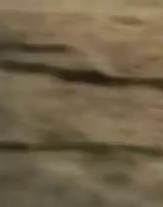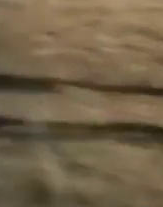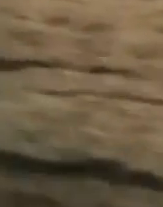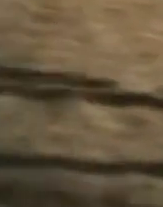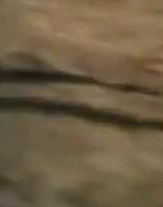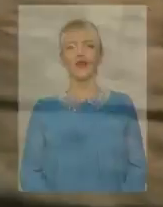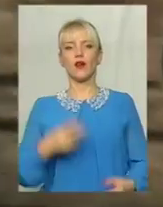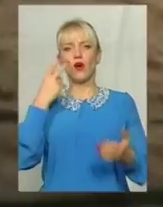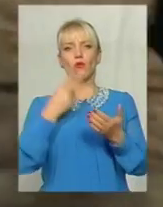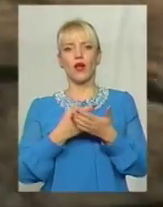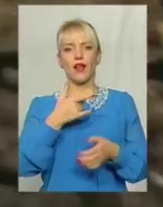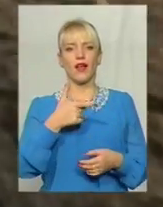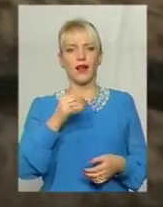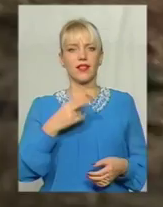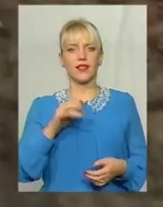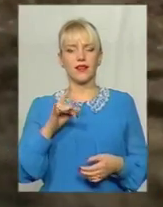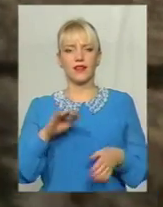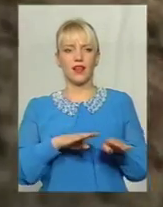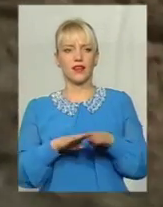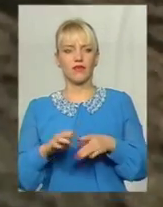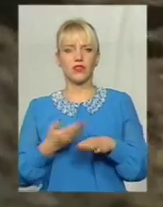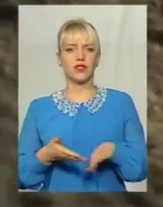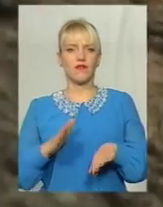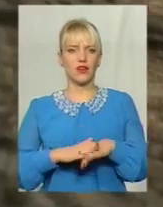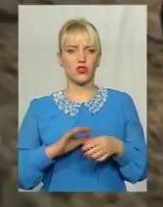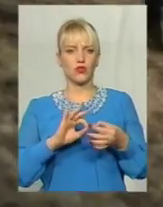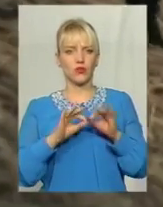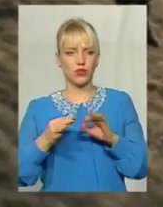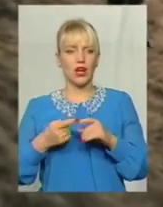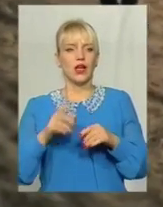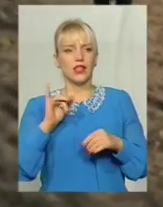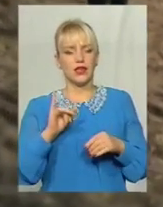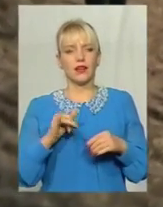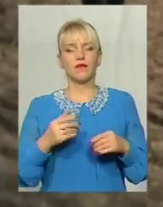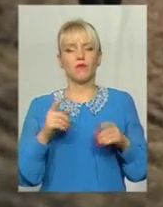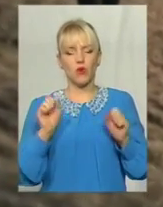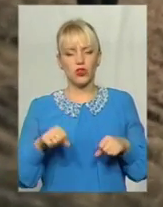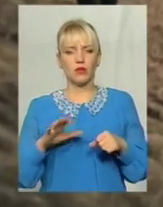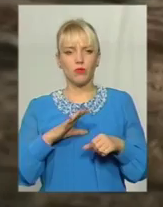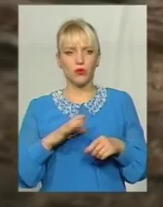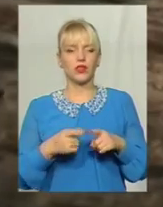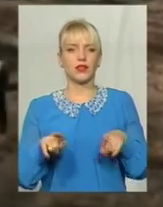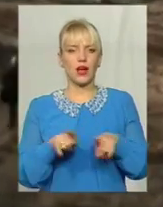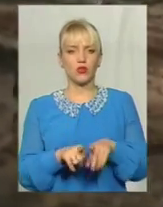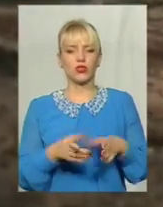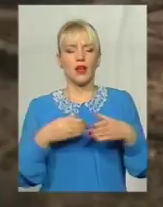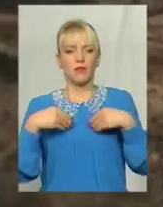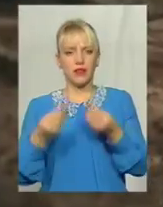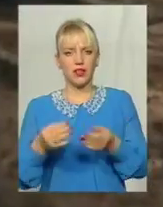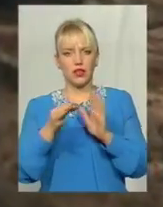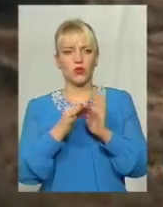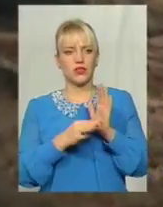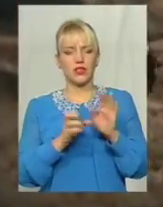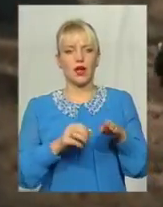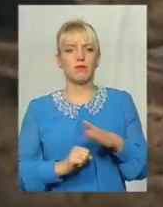Показник гендерної рівності складно вимірюваний Тим не менше може і він бути підданий оцінці На